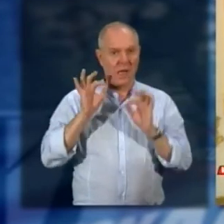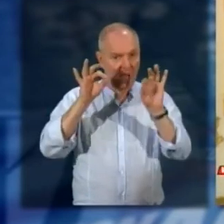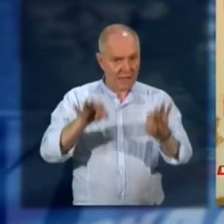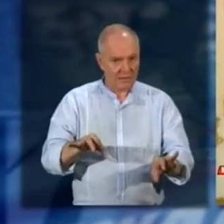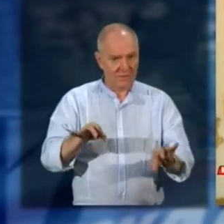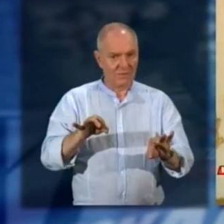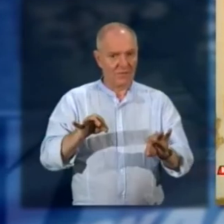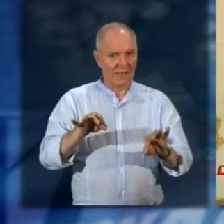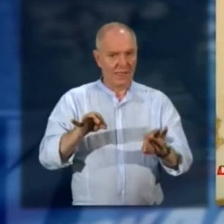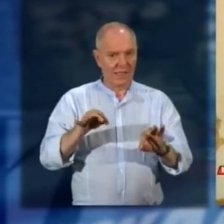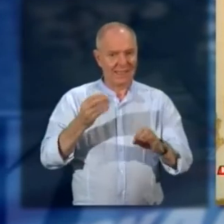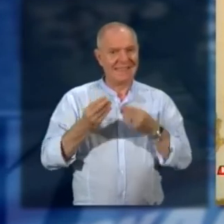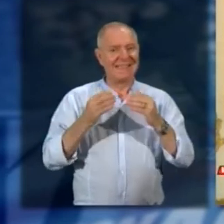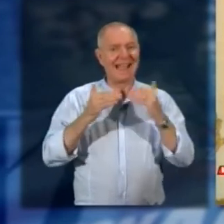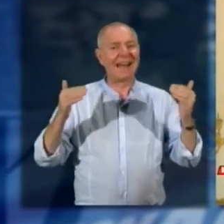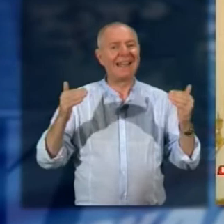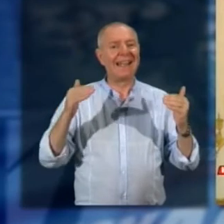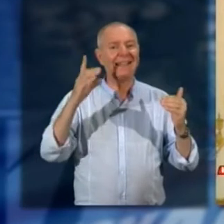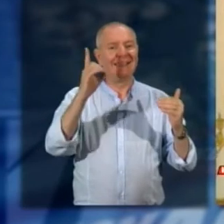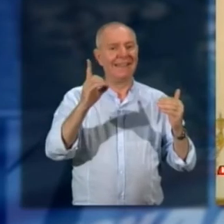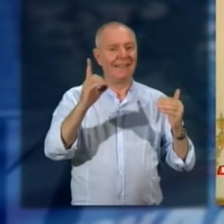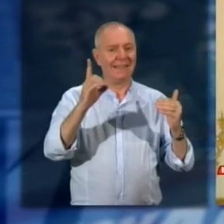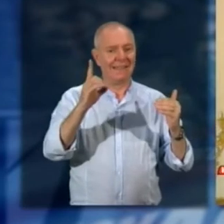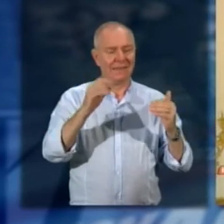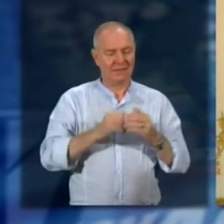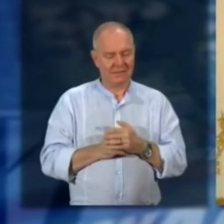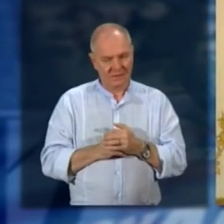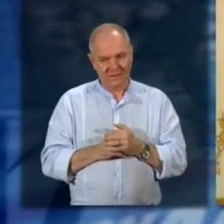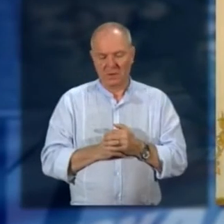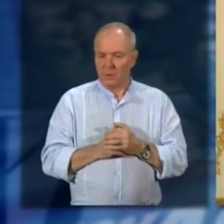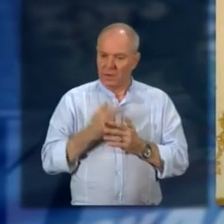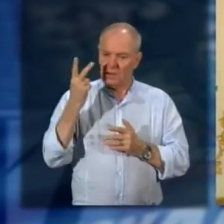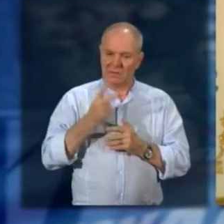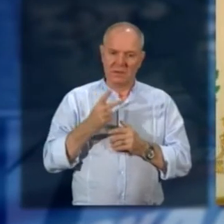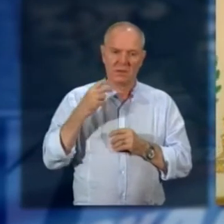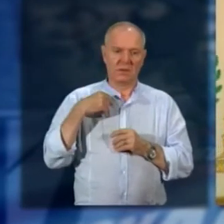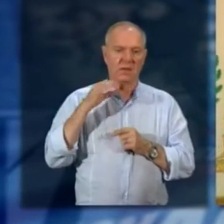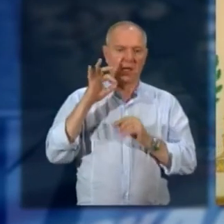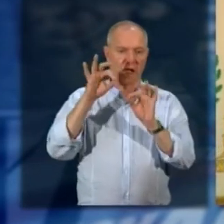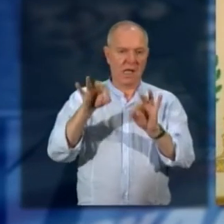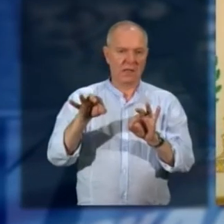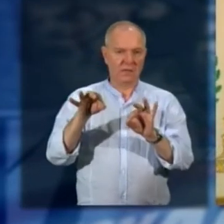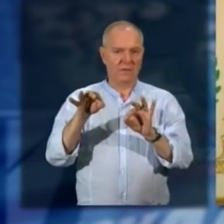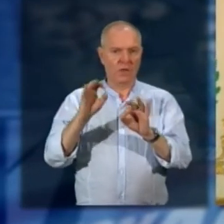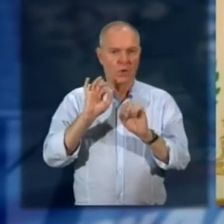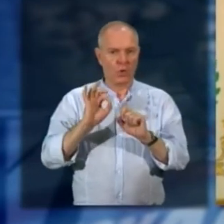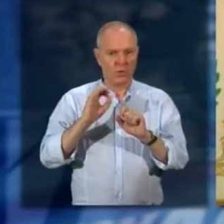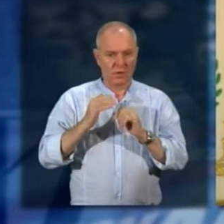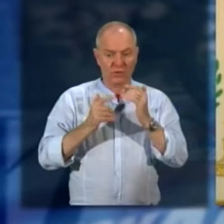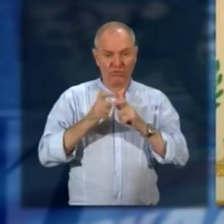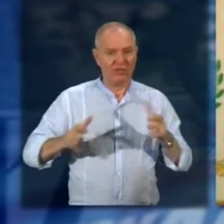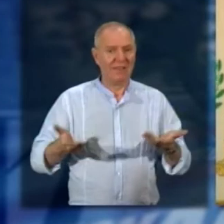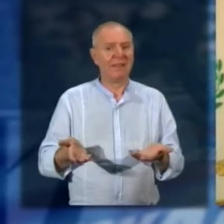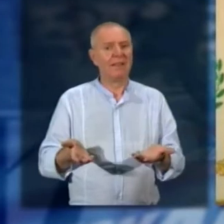importante importante anche per la città di stresa perché andare con un campionato di serie D con una città